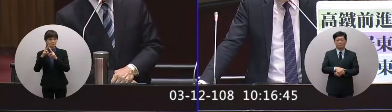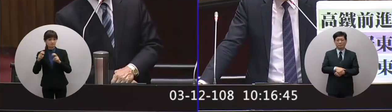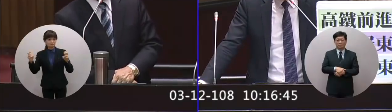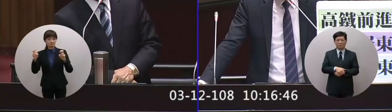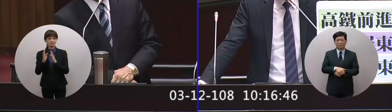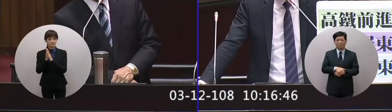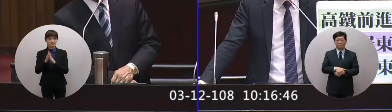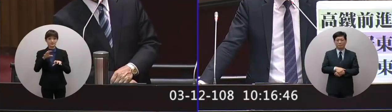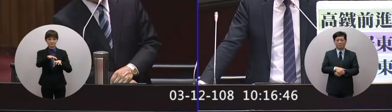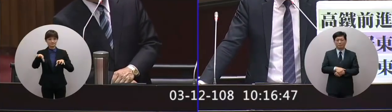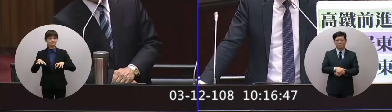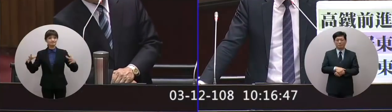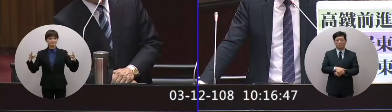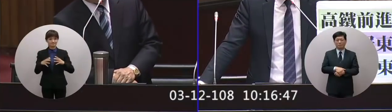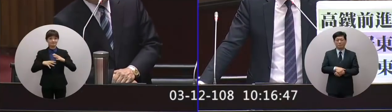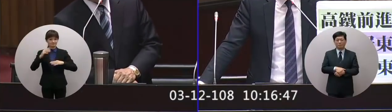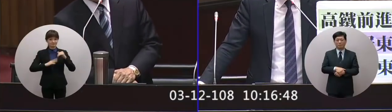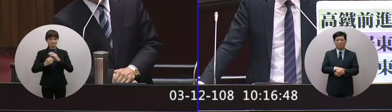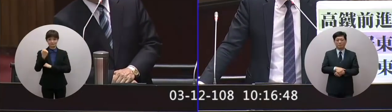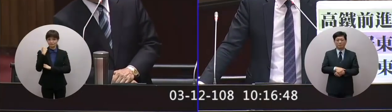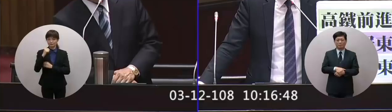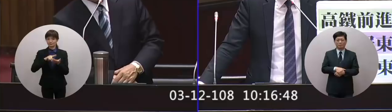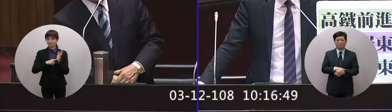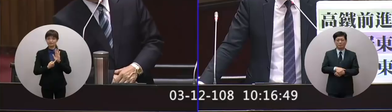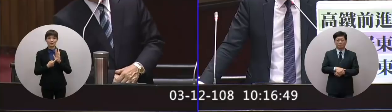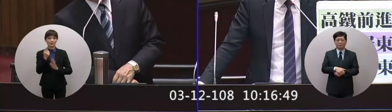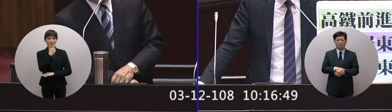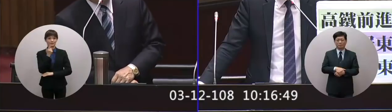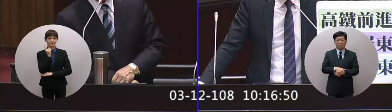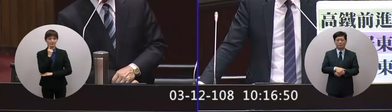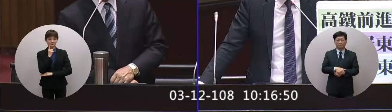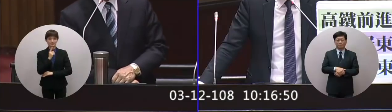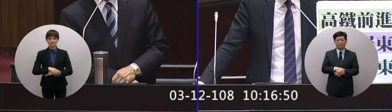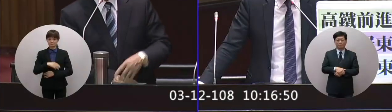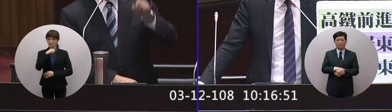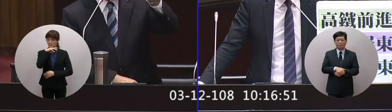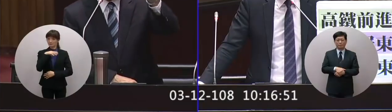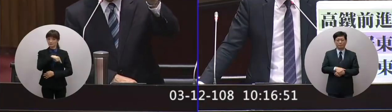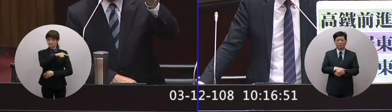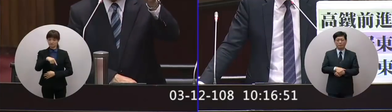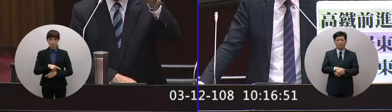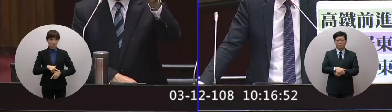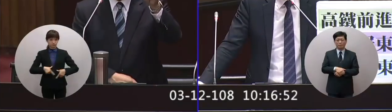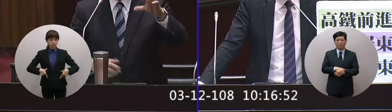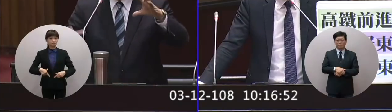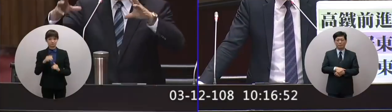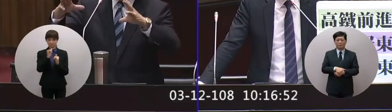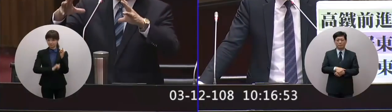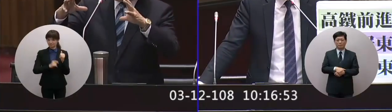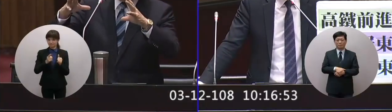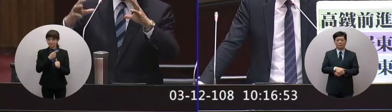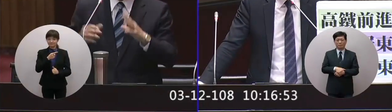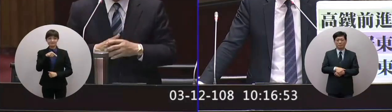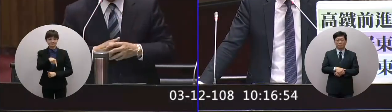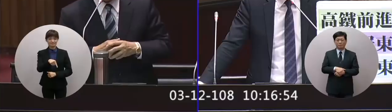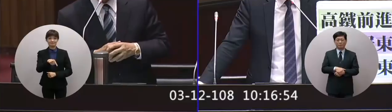大家一起來努力讓大家看到屏東的美麗那屏東也很有勇氣歷史上第一次打